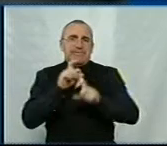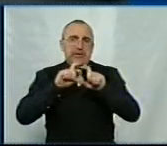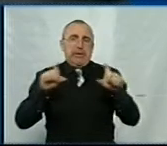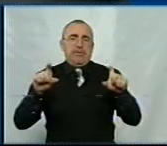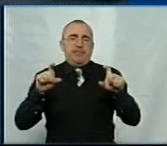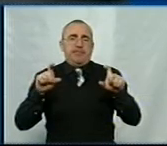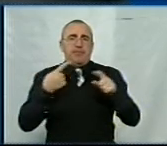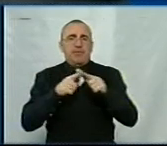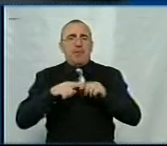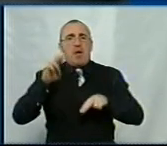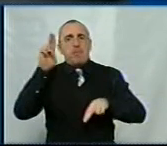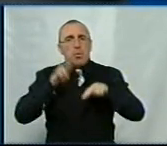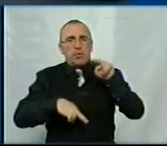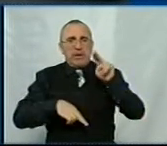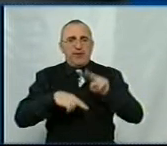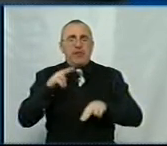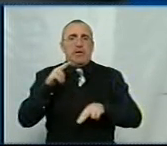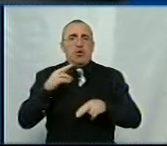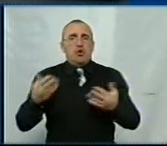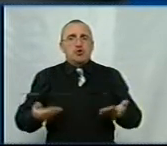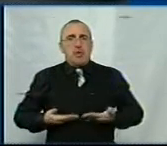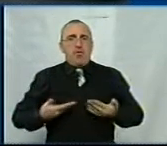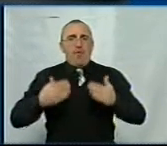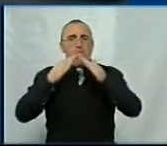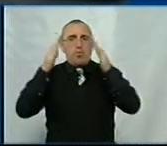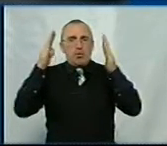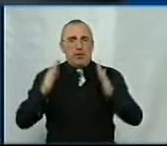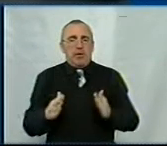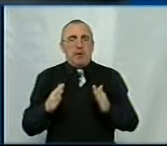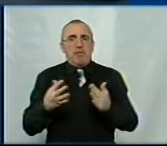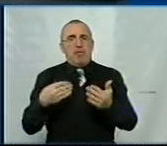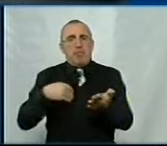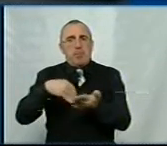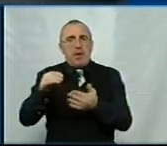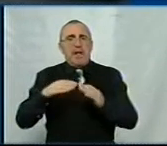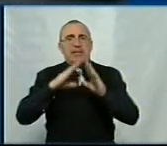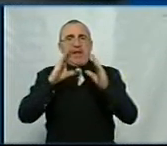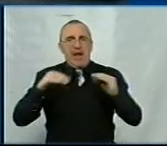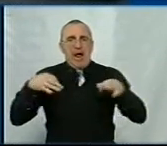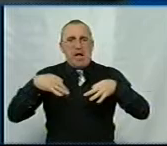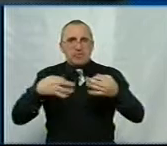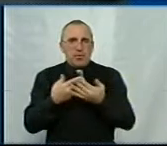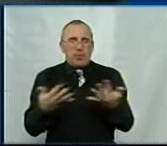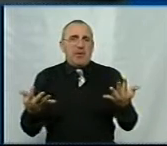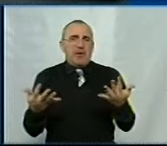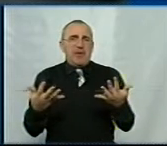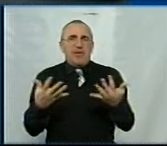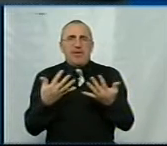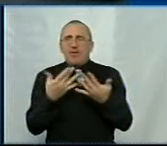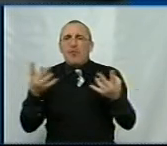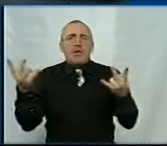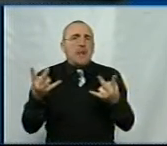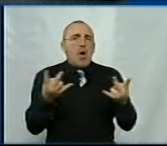будівництво житлових будинків, це придбання транспорту, це всі ті вкрай